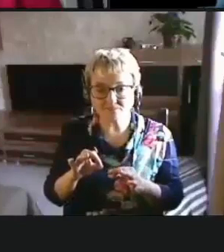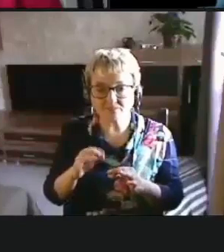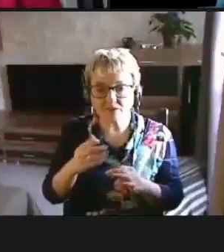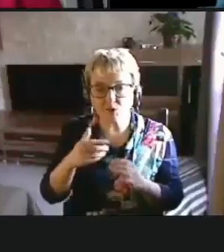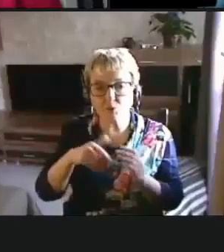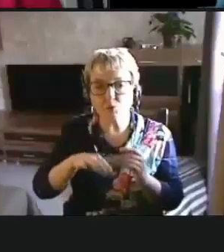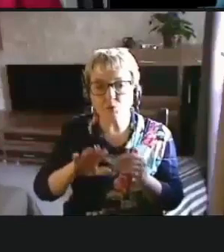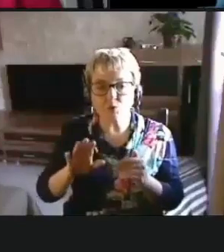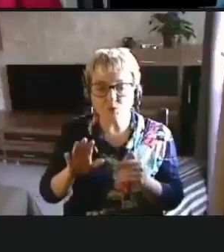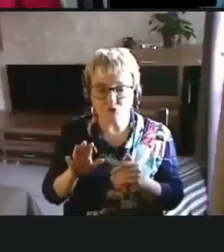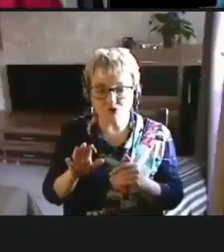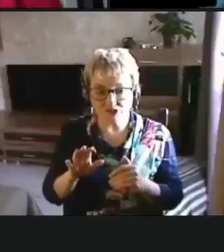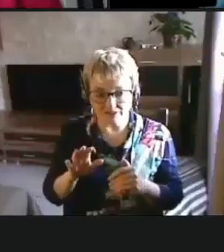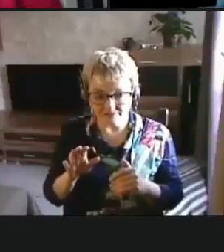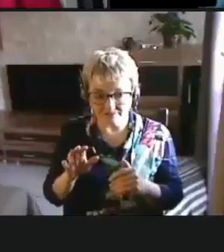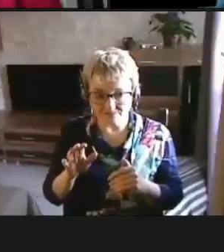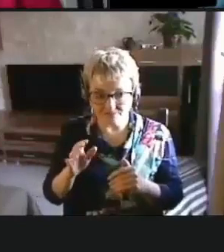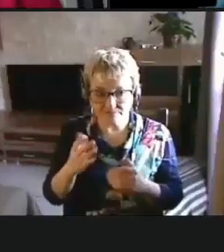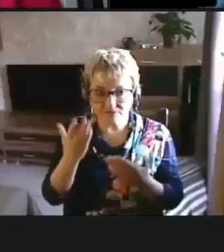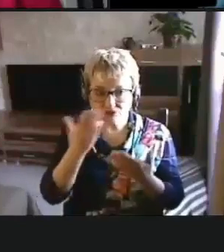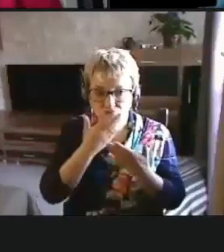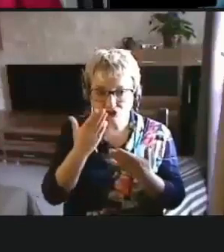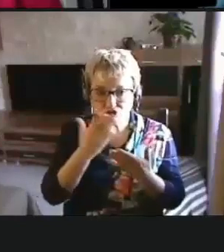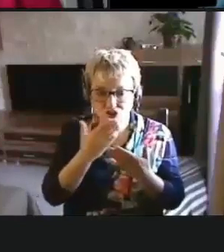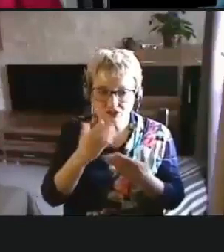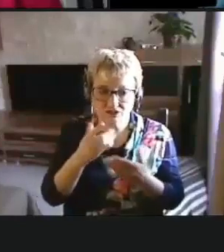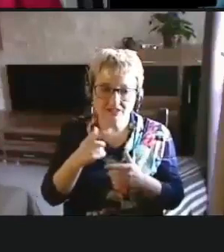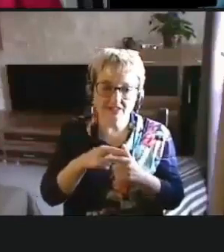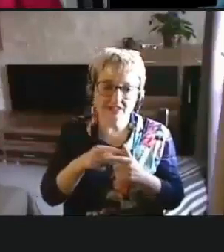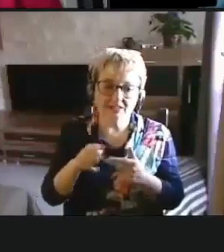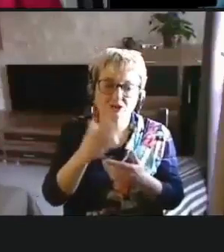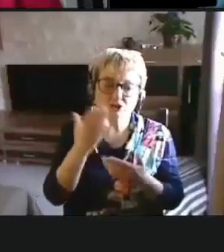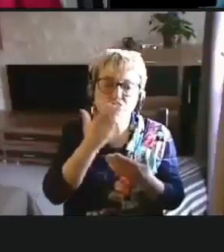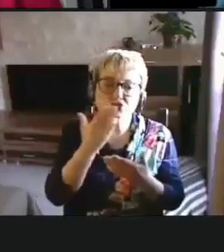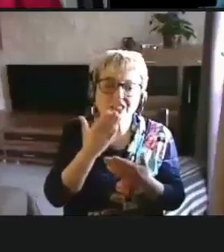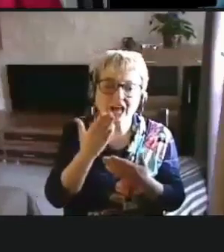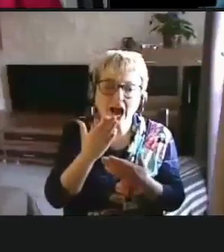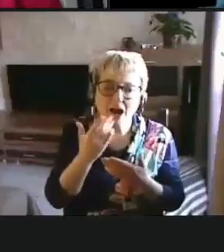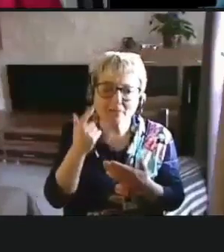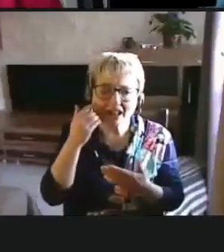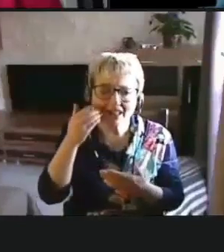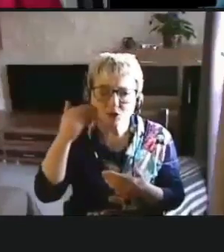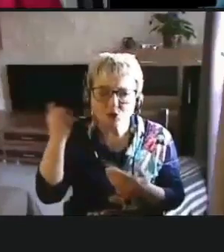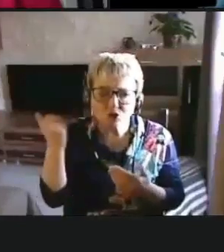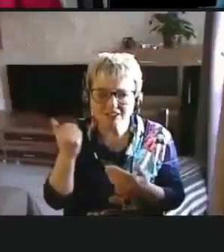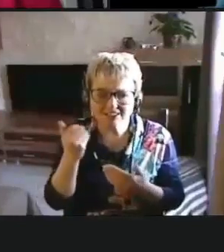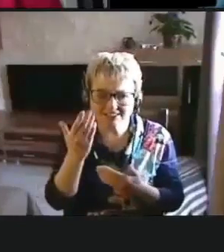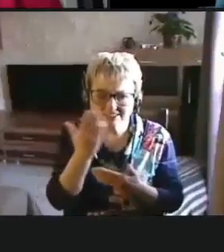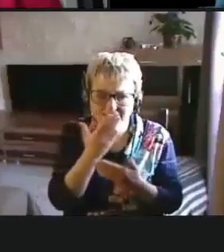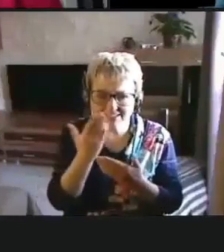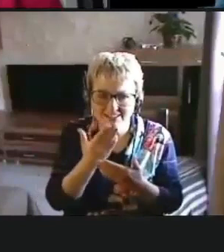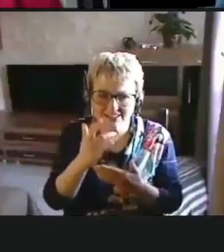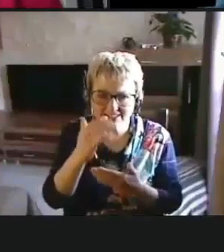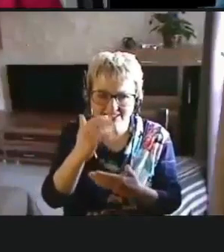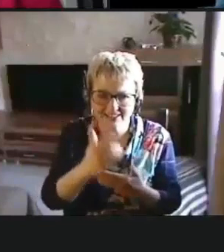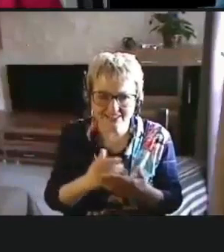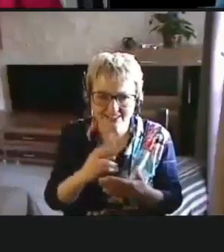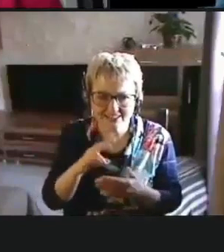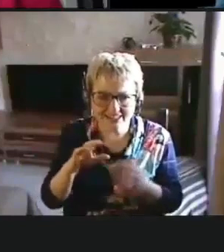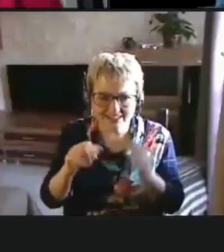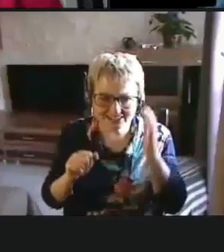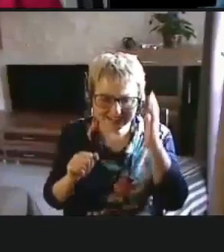улучшить чтение или читабельность текстов, для тех,